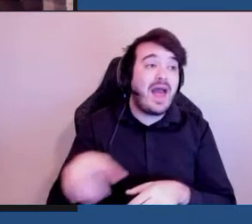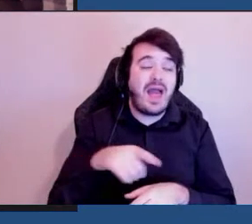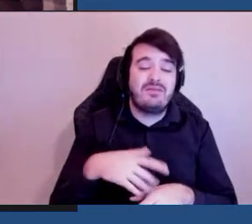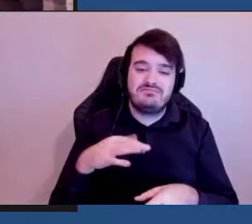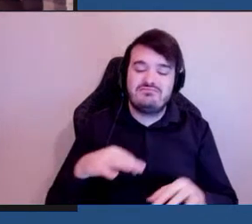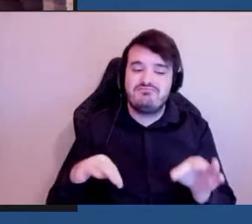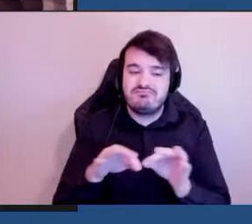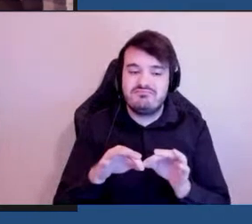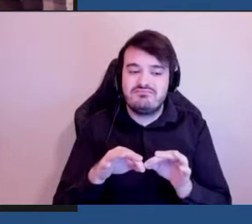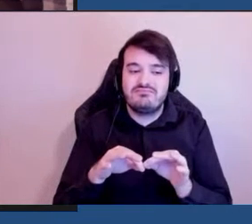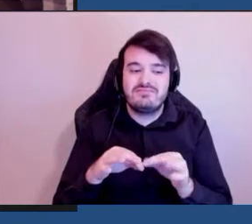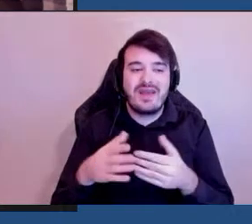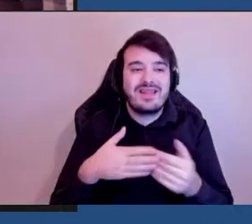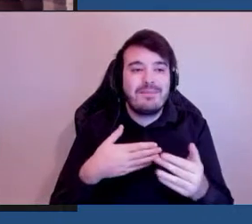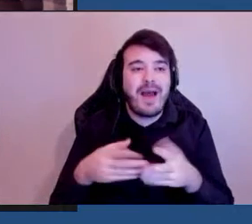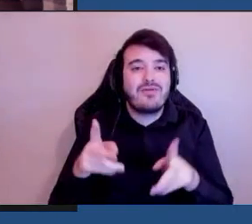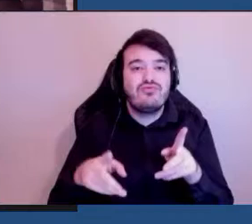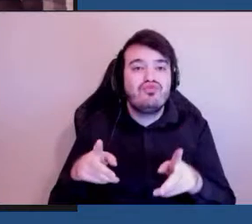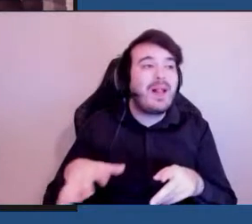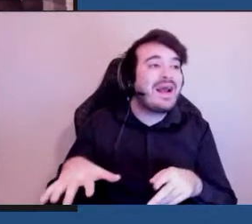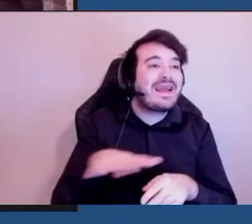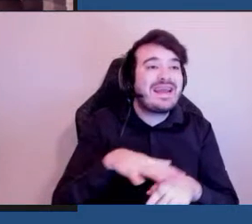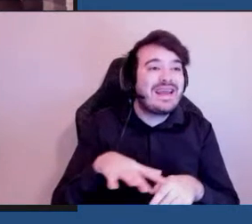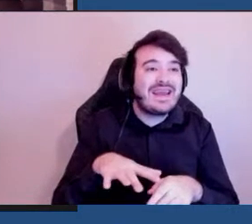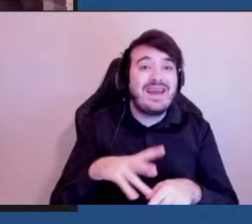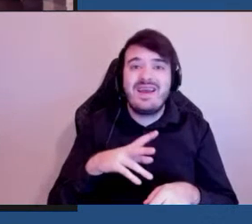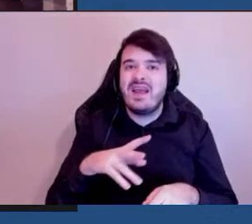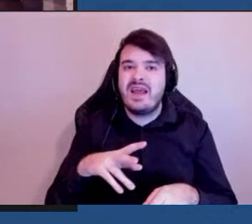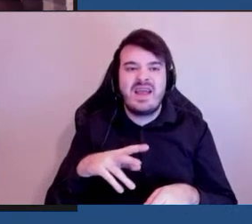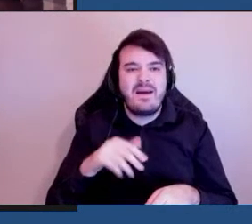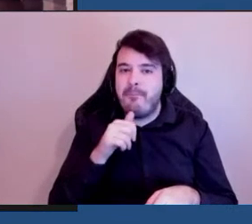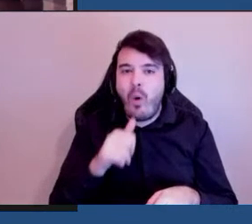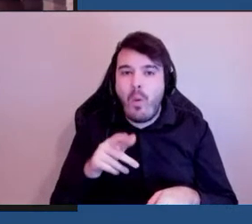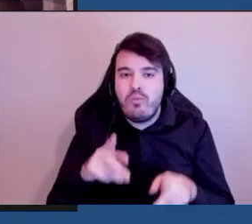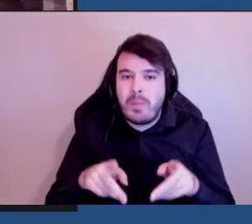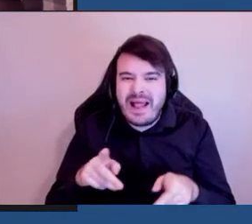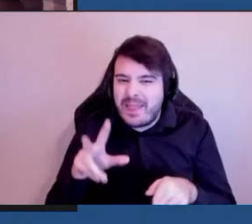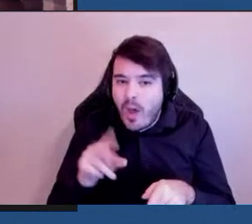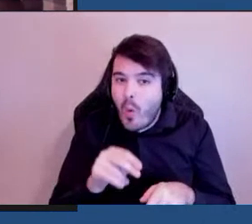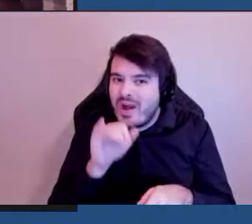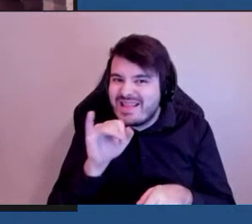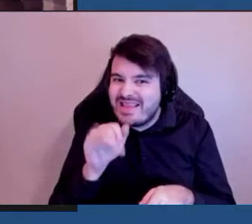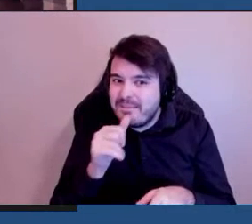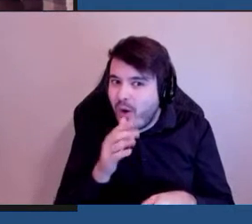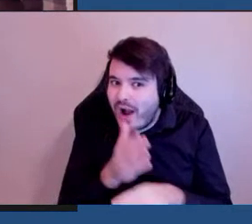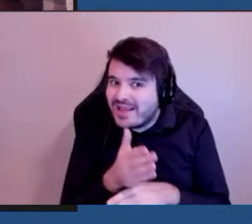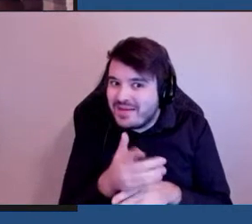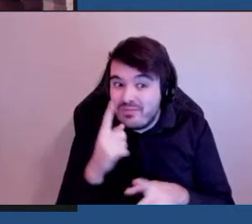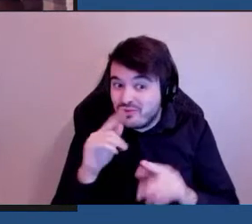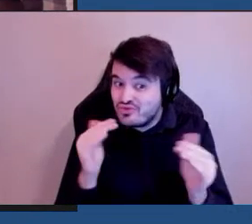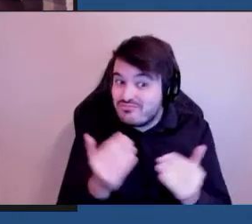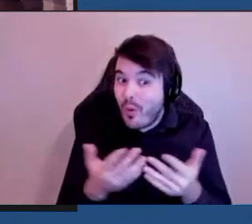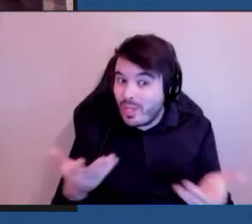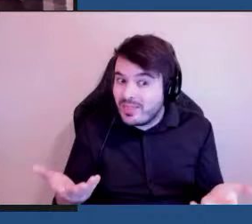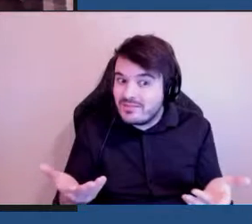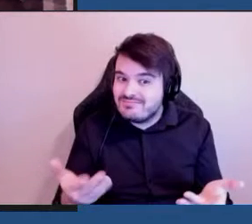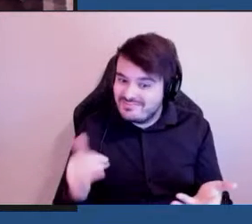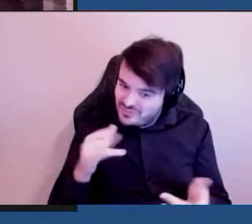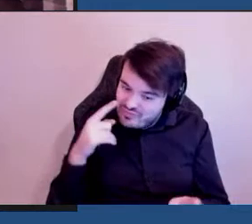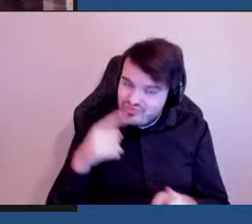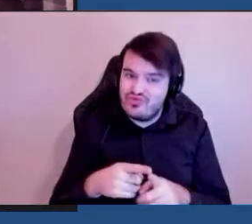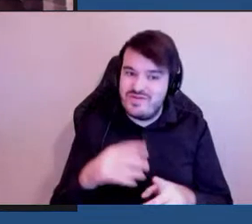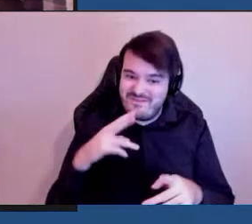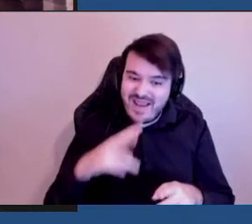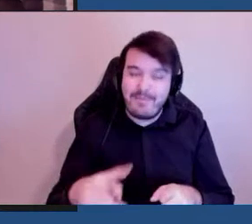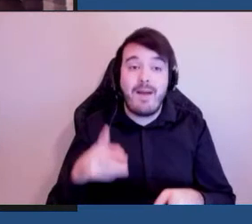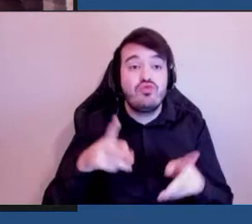L'espace public n'est pas vraiment public s'il est inaccessible à tout. L